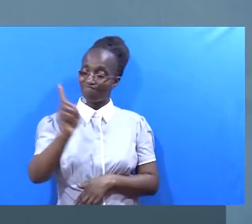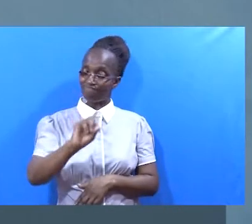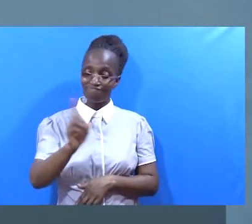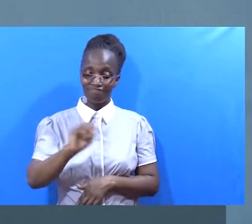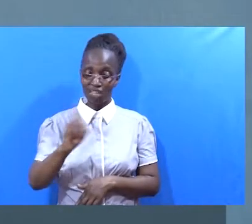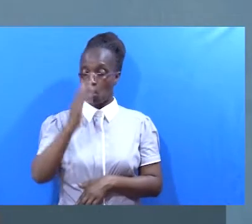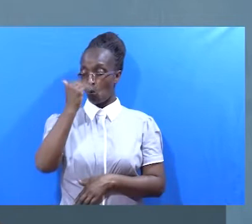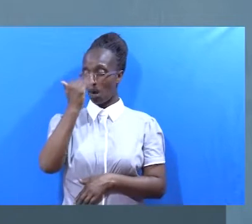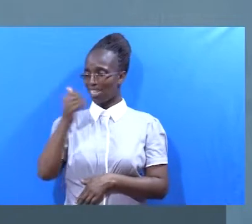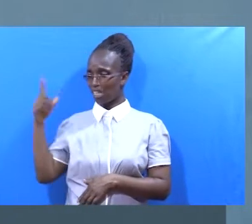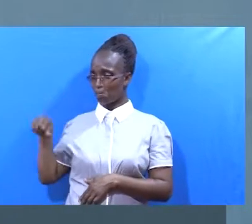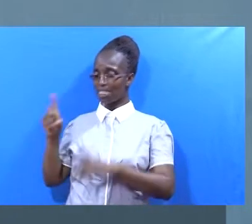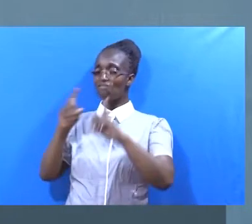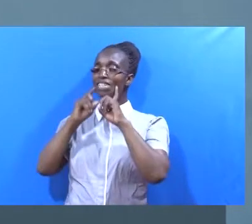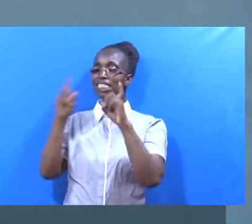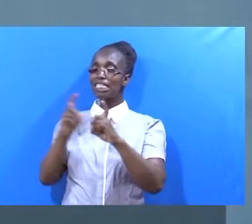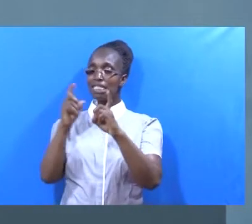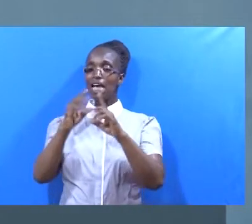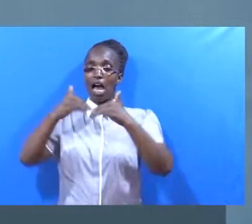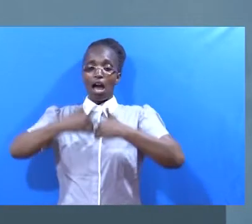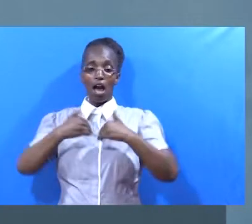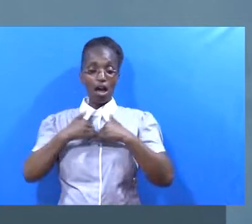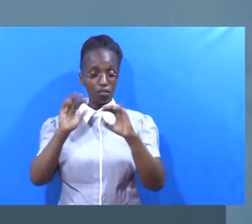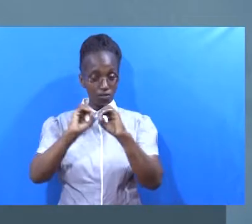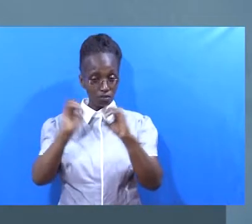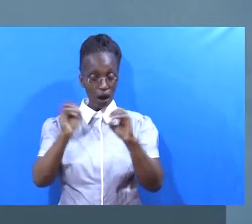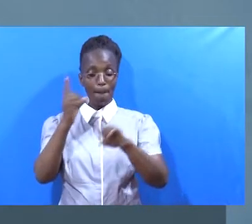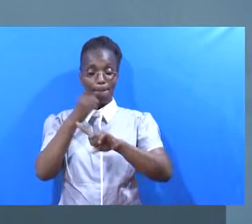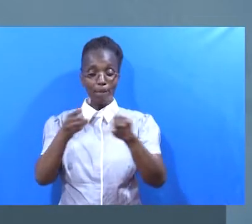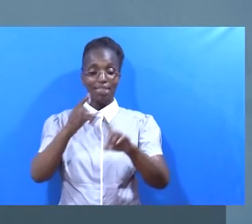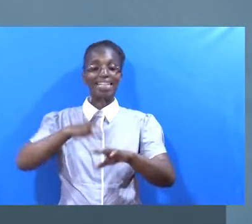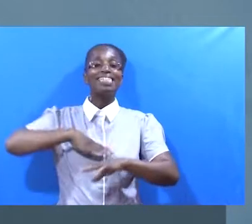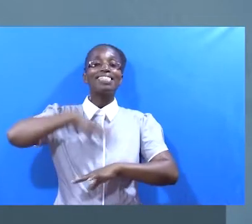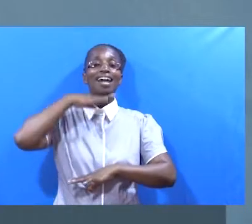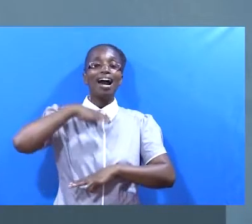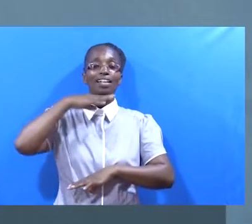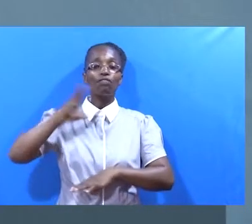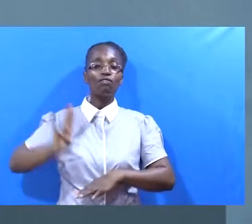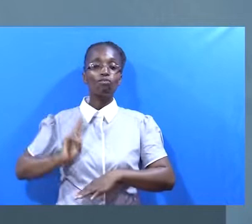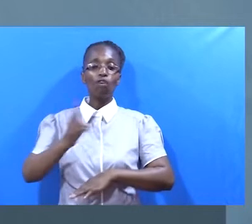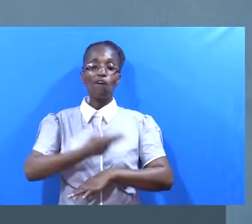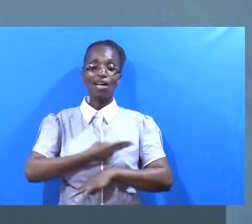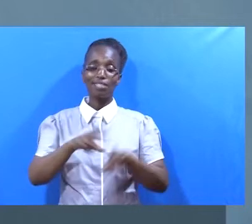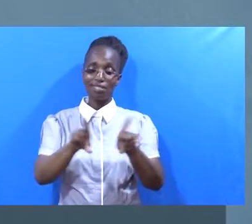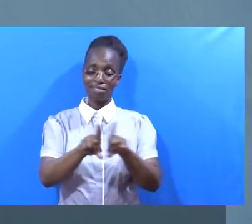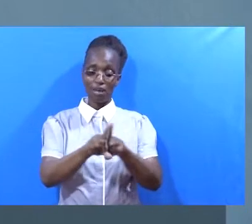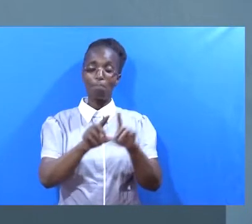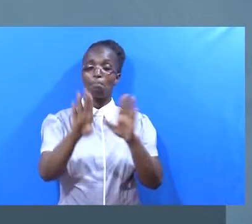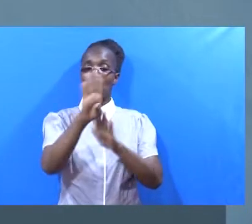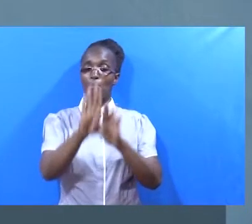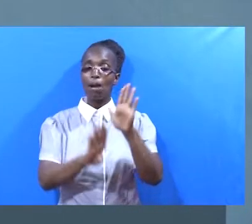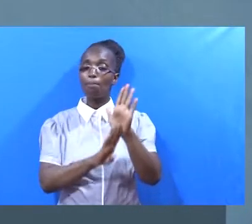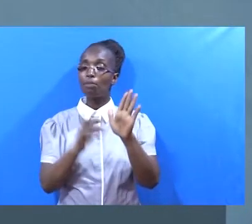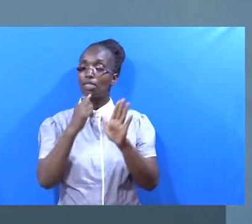Ye halikuwa anadambi Lakini haka jakufa kwa ajili ya waleo kuwa anadambi Nasi pia